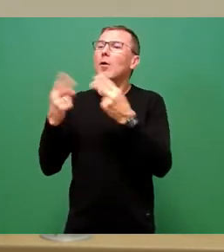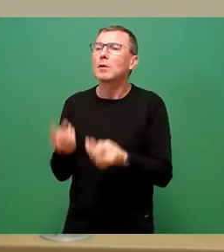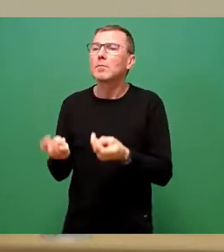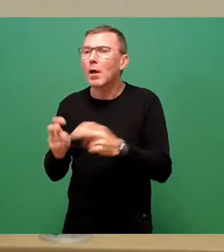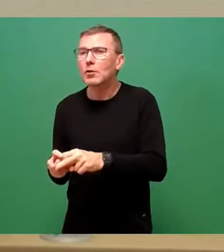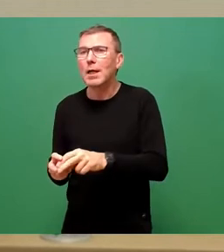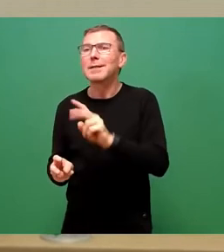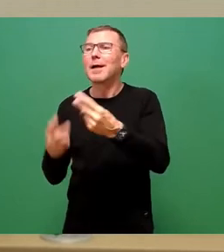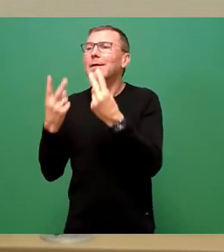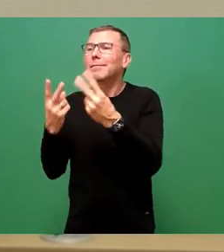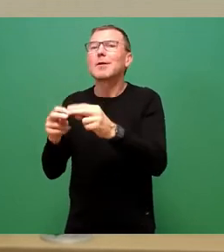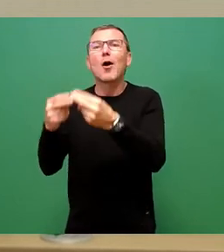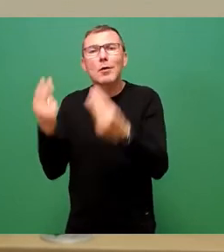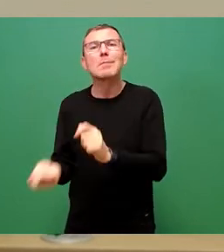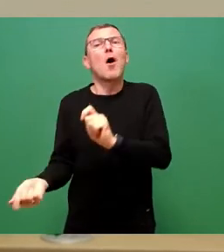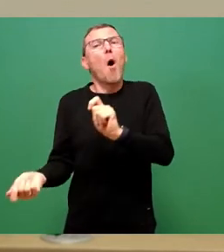umzusetzen,